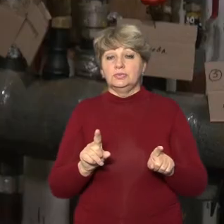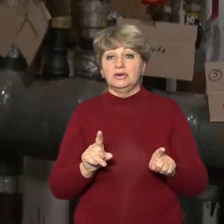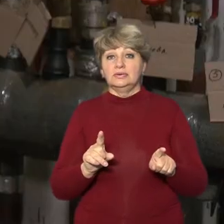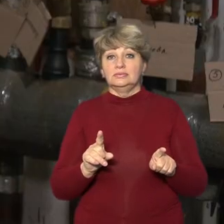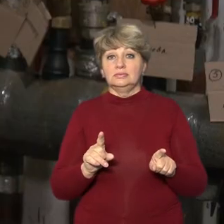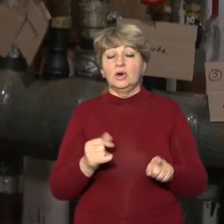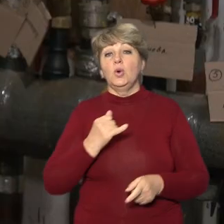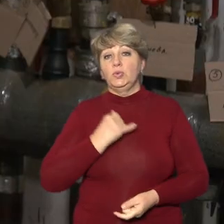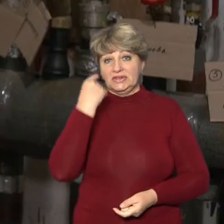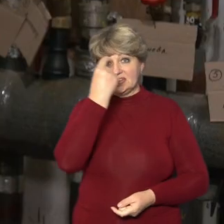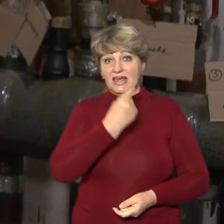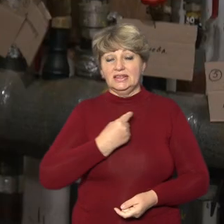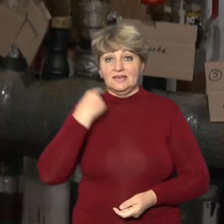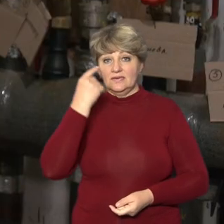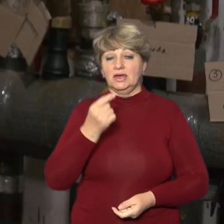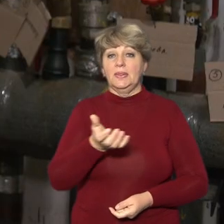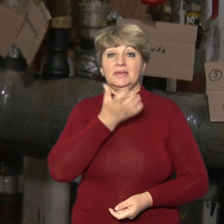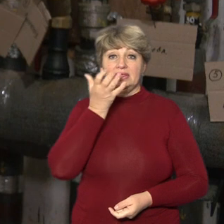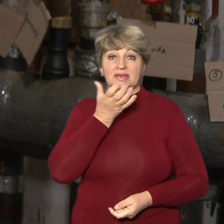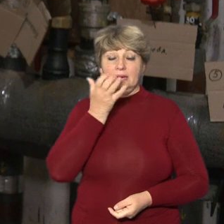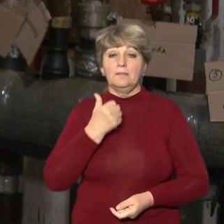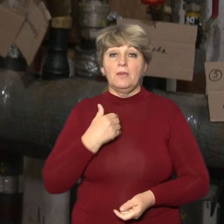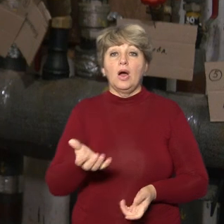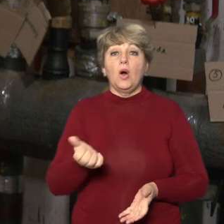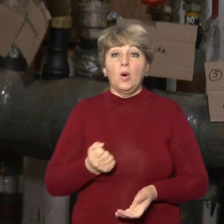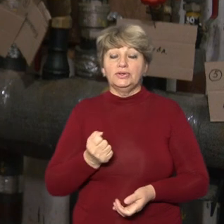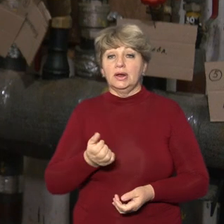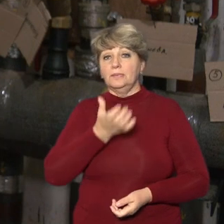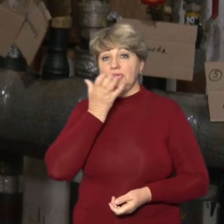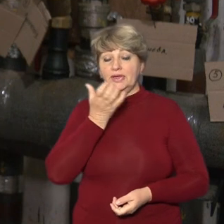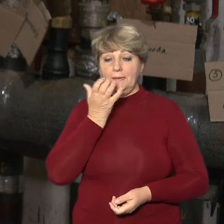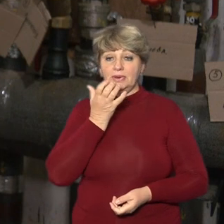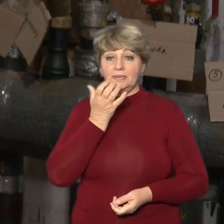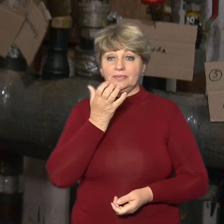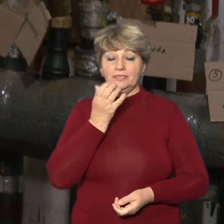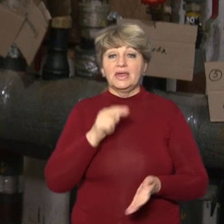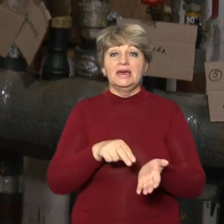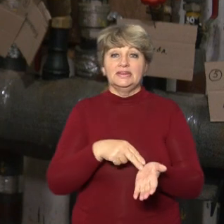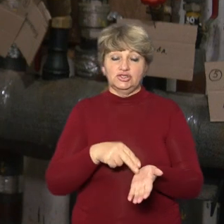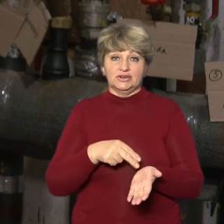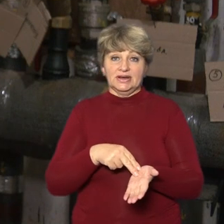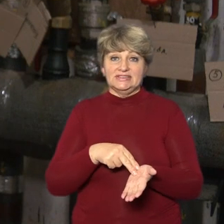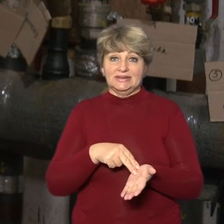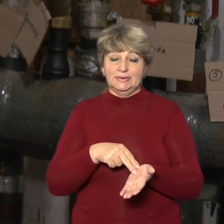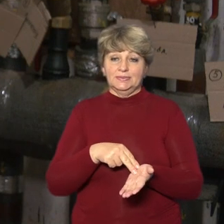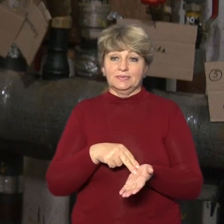У нас індивідуальний тепловий пункт. Ми отримуємо теплоносій від Черкаської